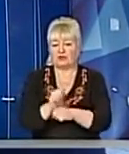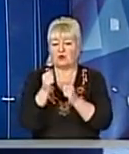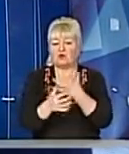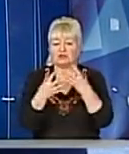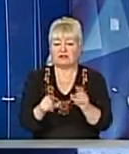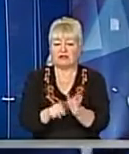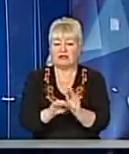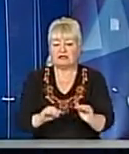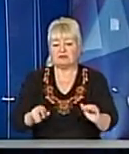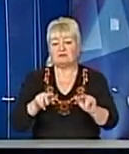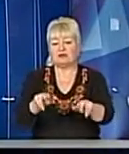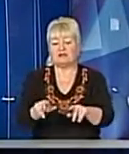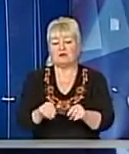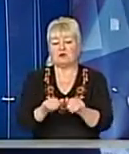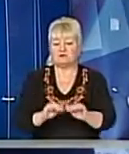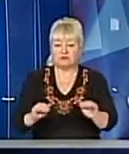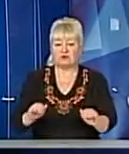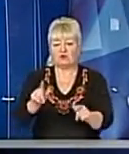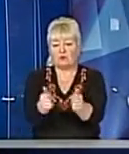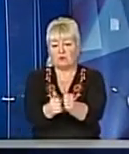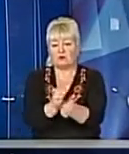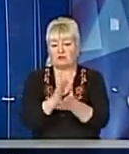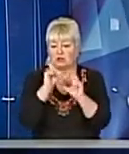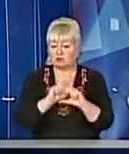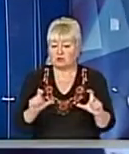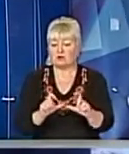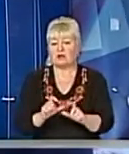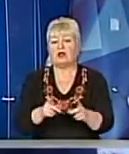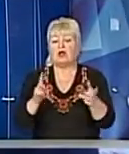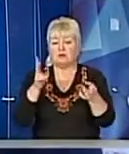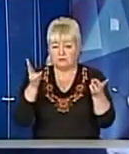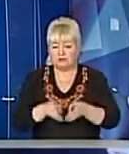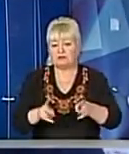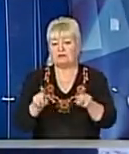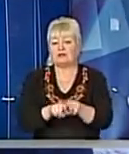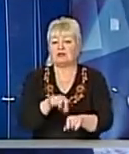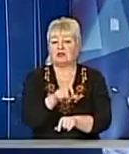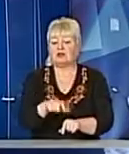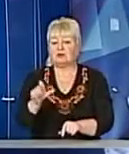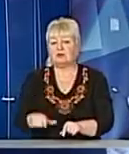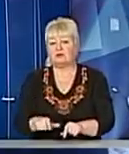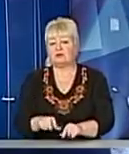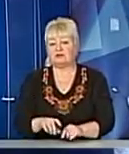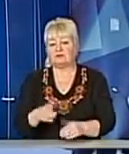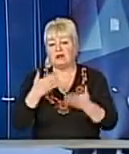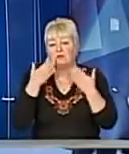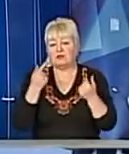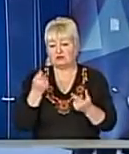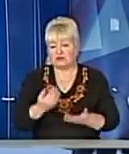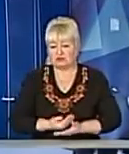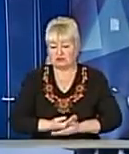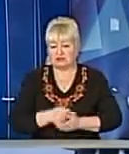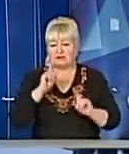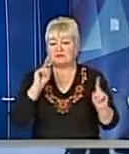йдемо в садочок Тут теж поряд школа, постійно, ну потрібні такі люди, тому що полегшує трошки життя Співачка